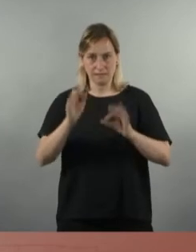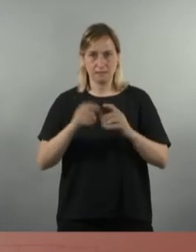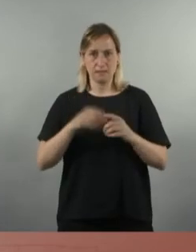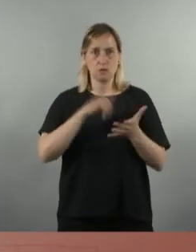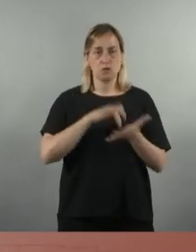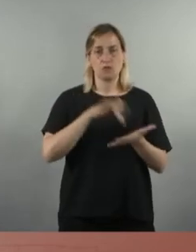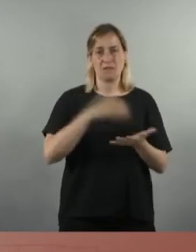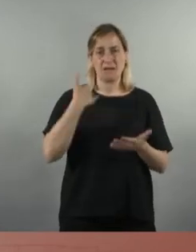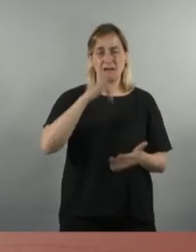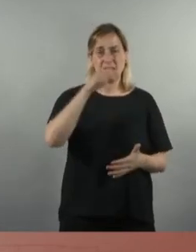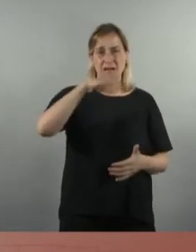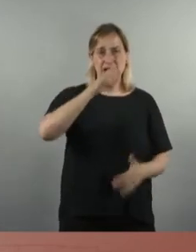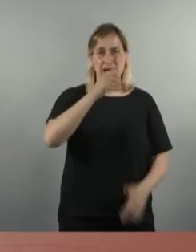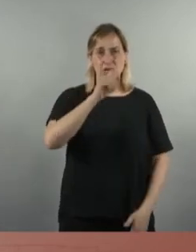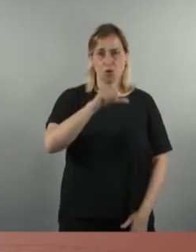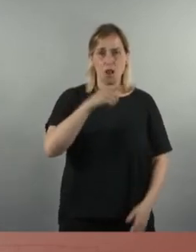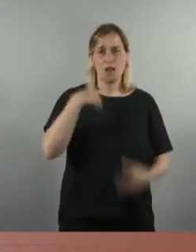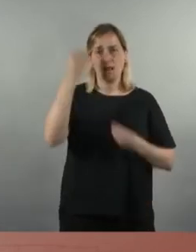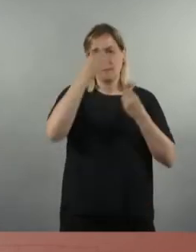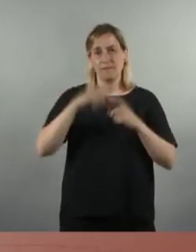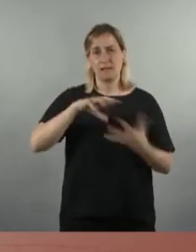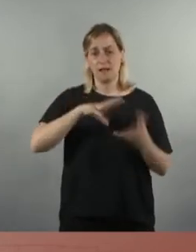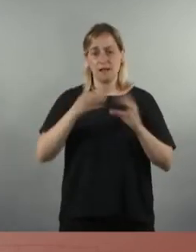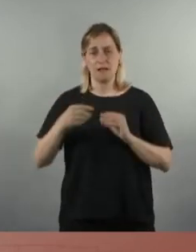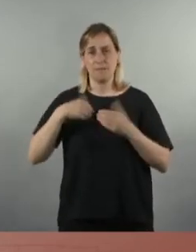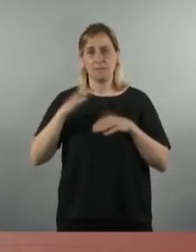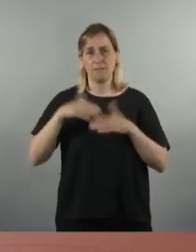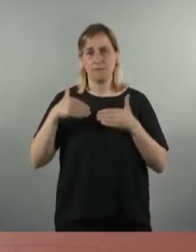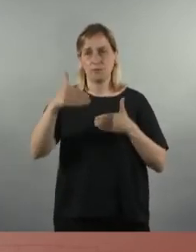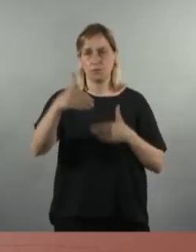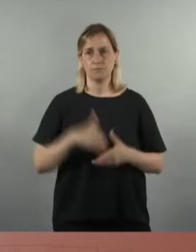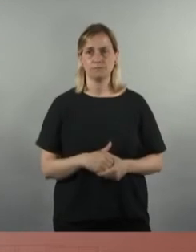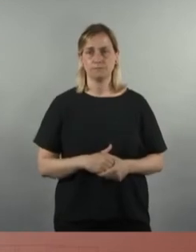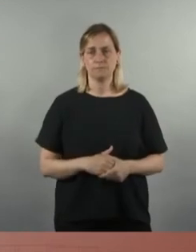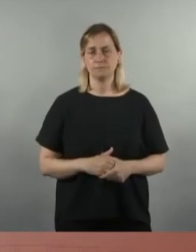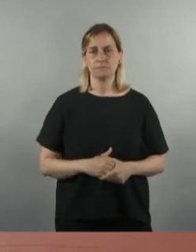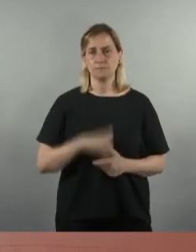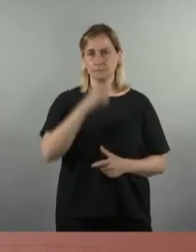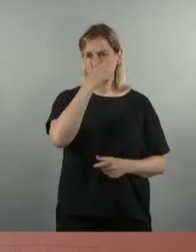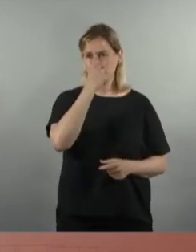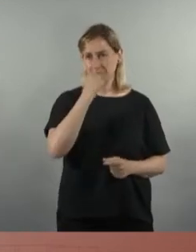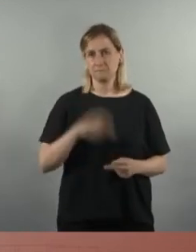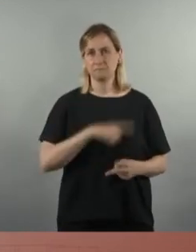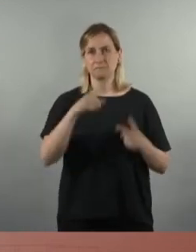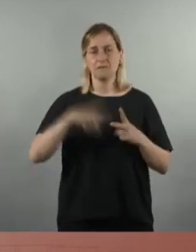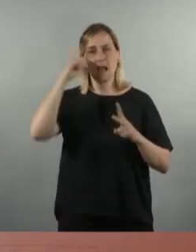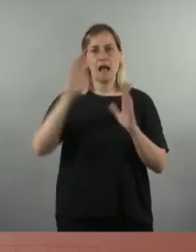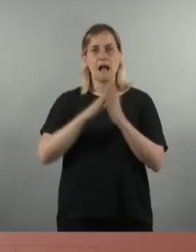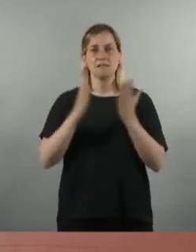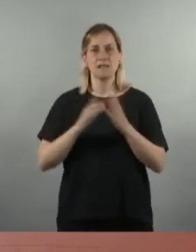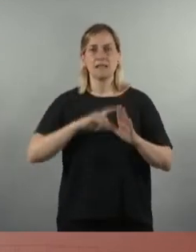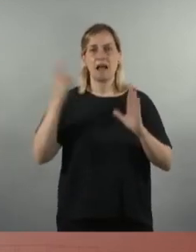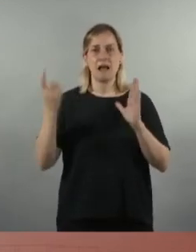'Incasol i que entenem que s'ha d'englobar més al futur. En segon lloc, molt important, crear una agenda legislativa